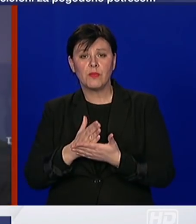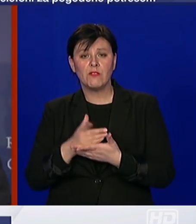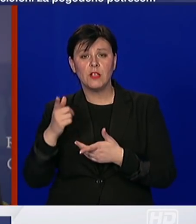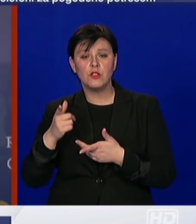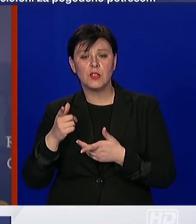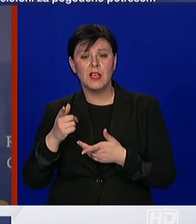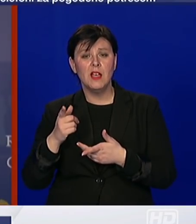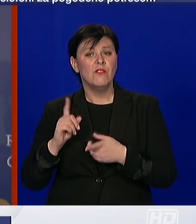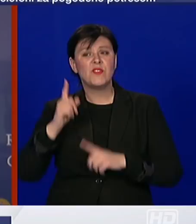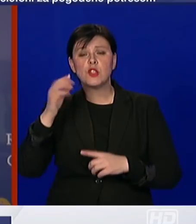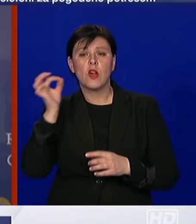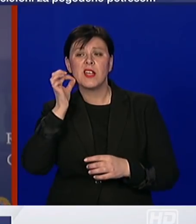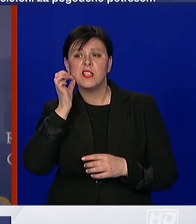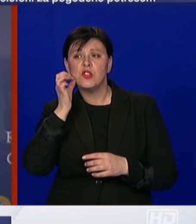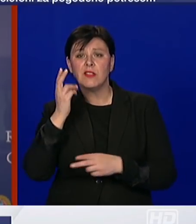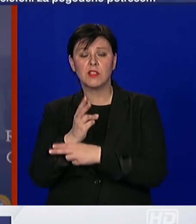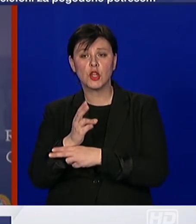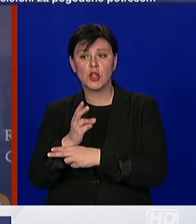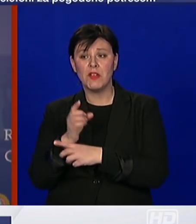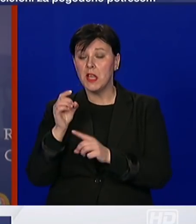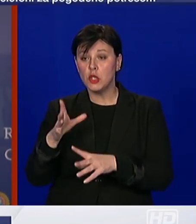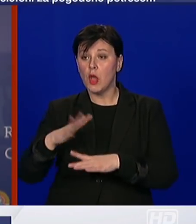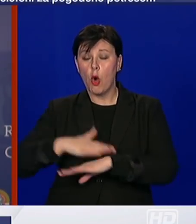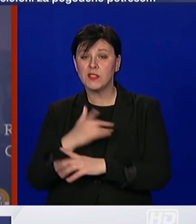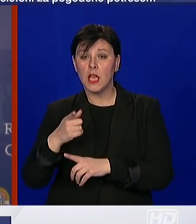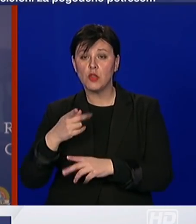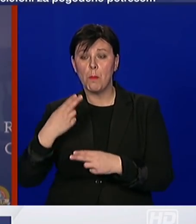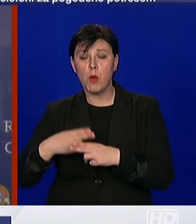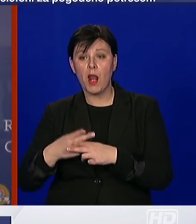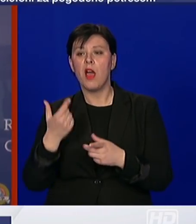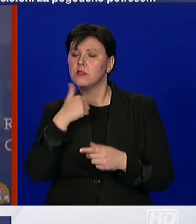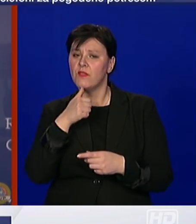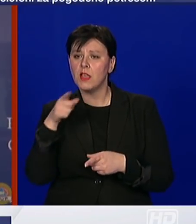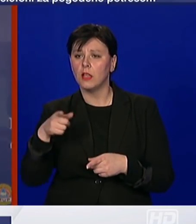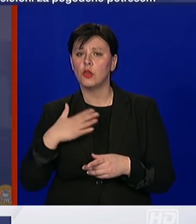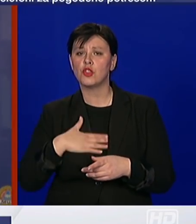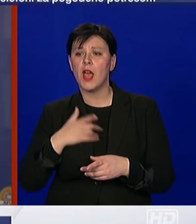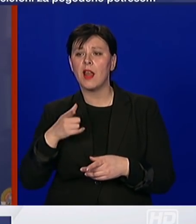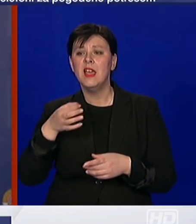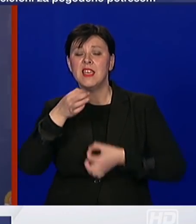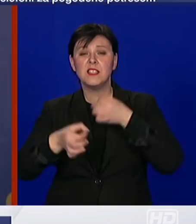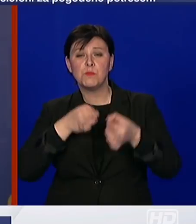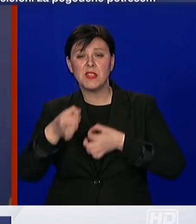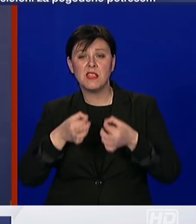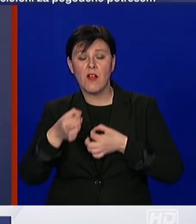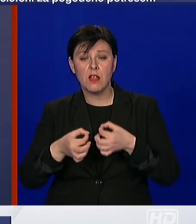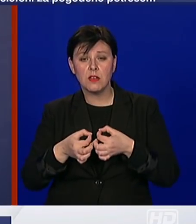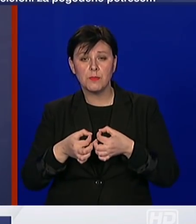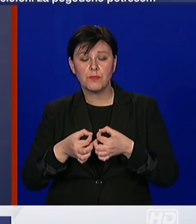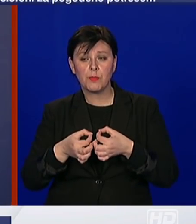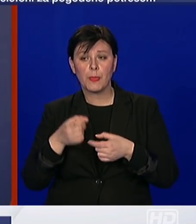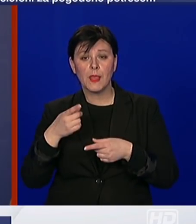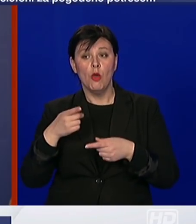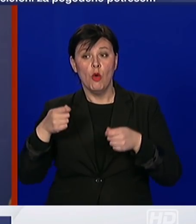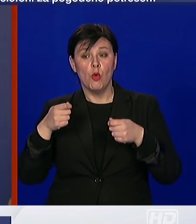visokorizičnih zemalja ne pokazuju nikakve simptome, ali svejedno žele biti testirani, odnosno pokušavaju biti testirani s